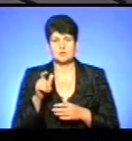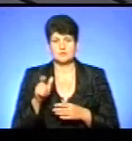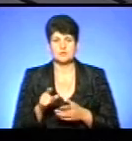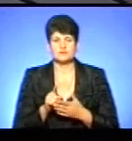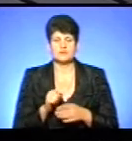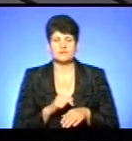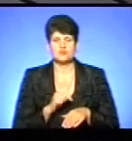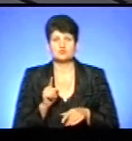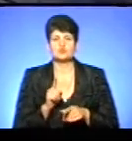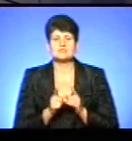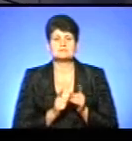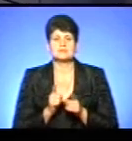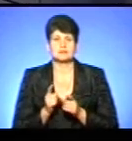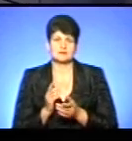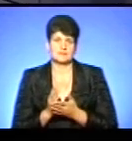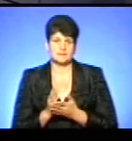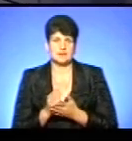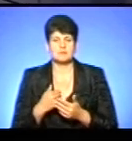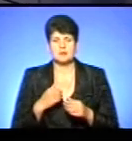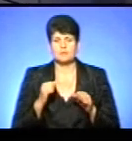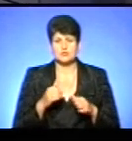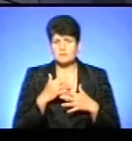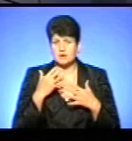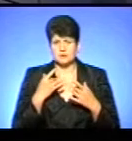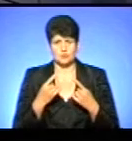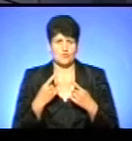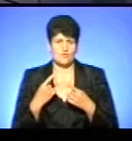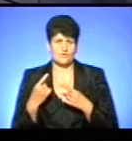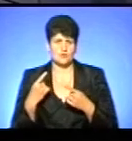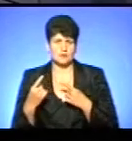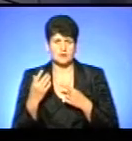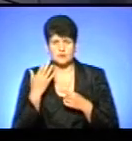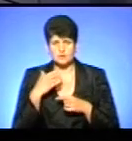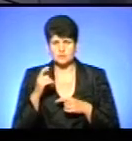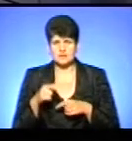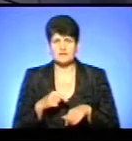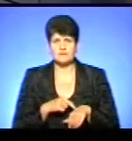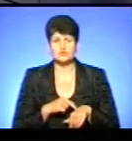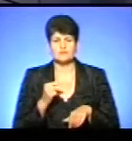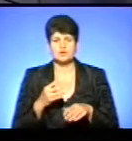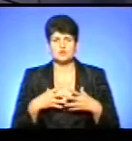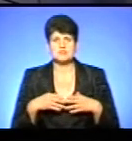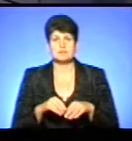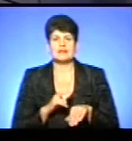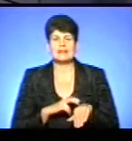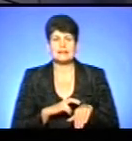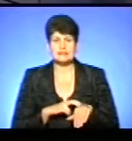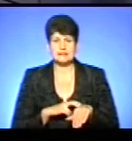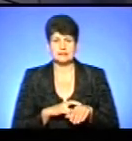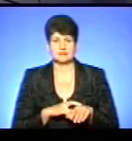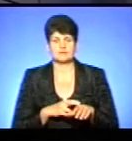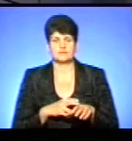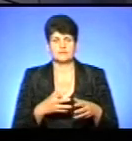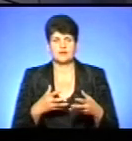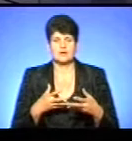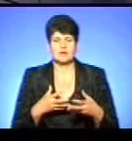відчути, що щось помінялося. Тобто, ми можемо багато чого говорити, але коли пацієнт не відчує, що сімейний лікар мотивований, і